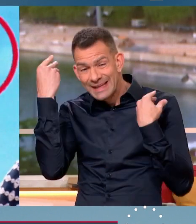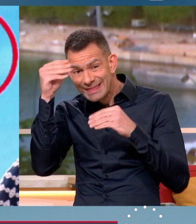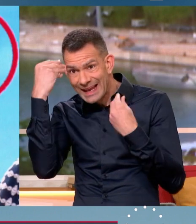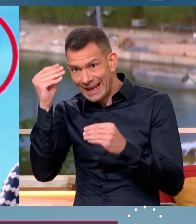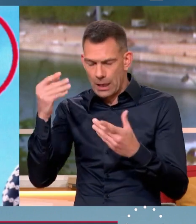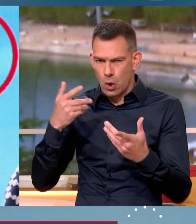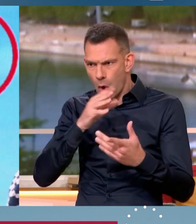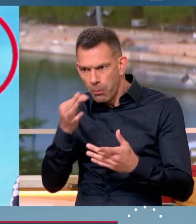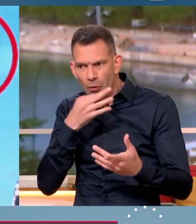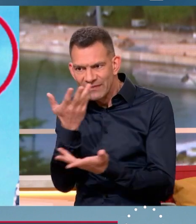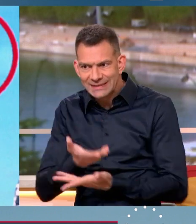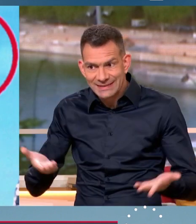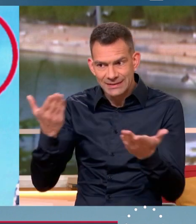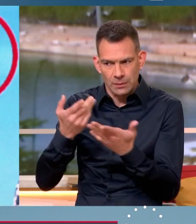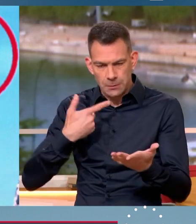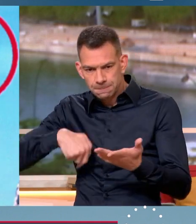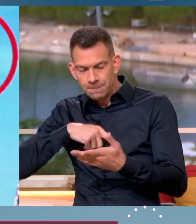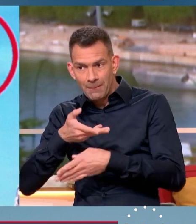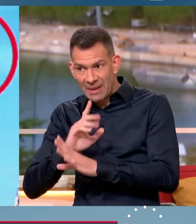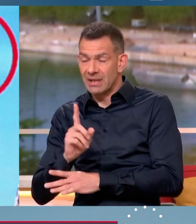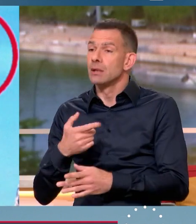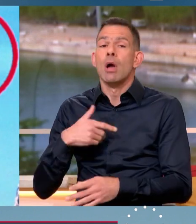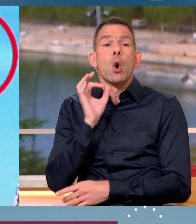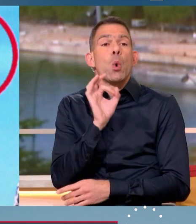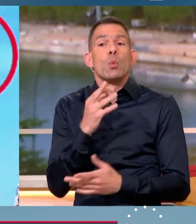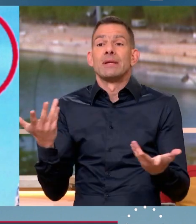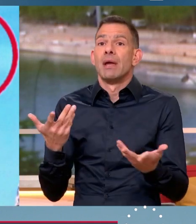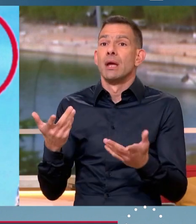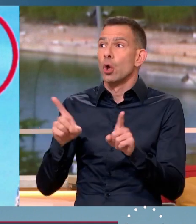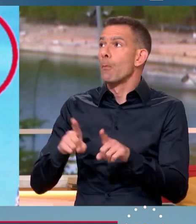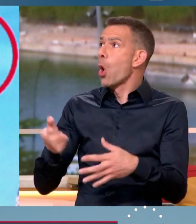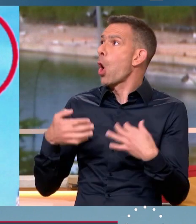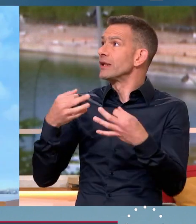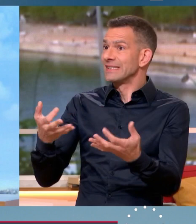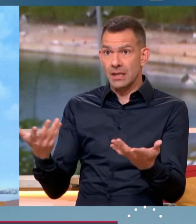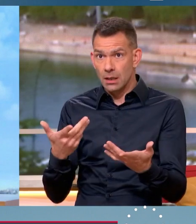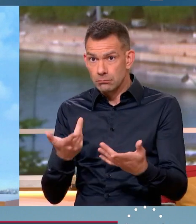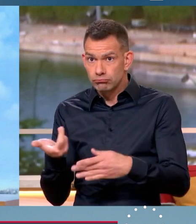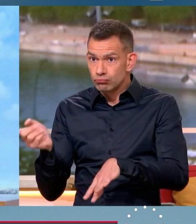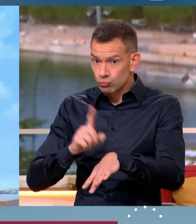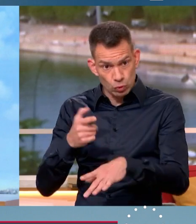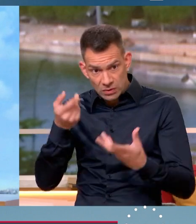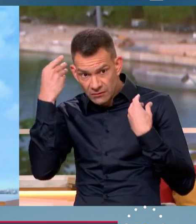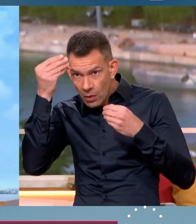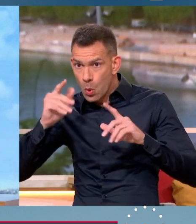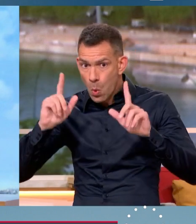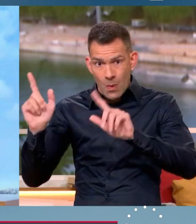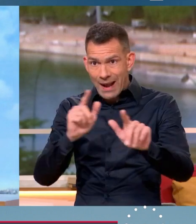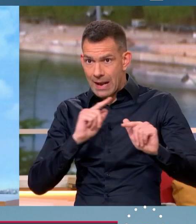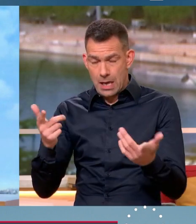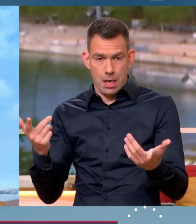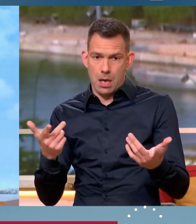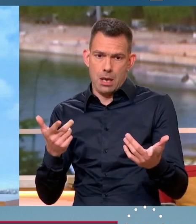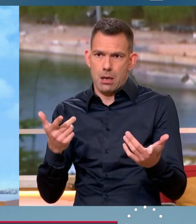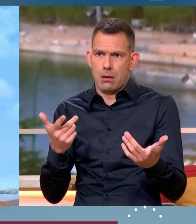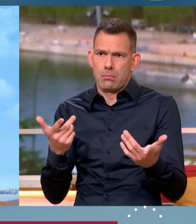a profité du chaos. Bien sûr mais il y a une forme de banalisation dès les premières minutes. Cette délinquance elle est là, elle est particulièrement